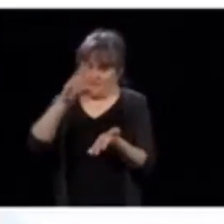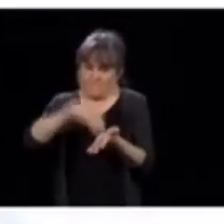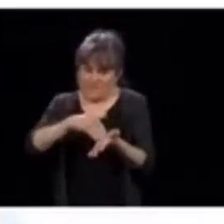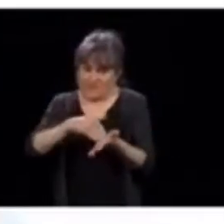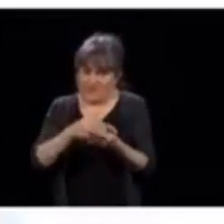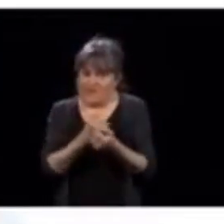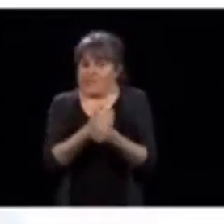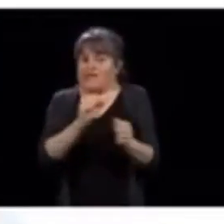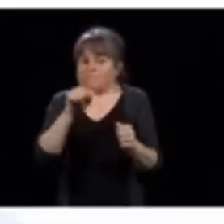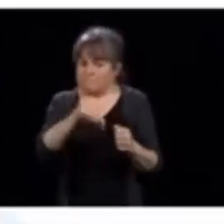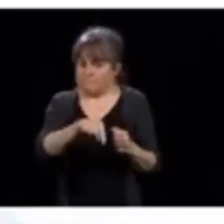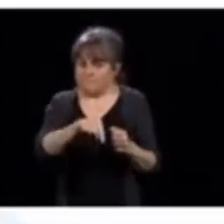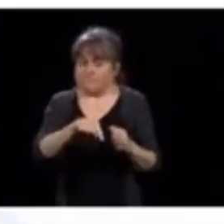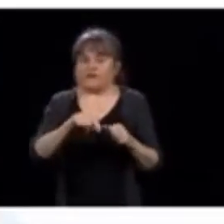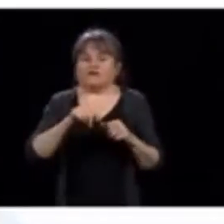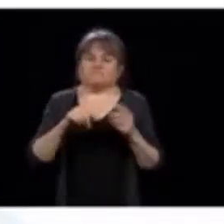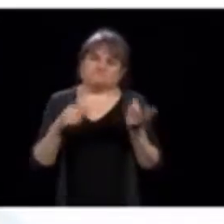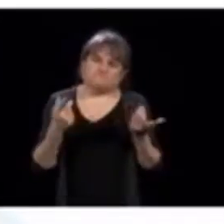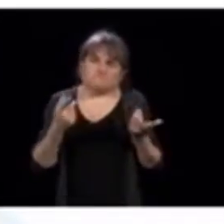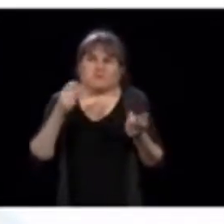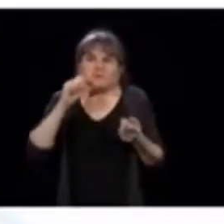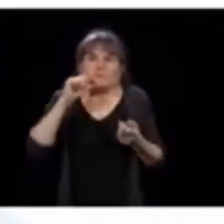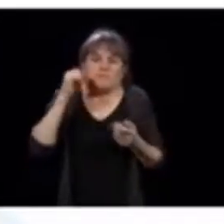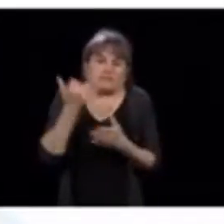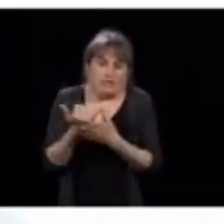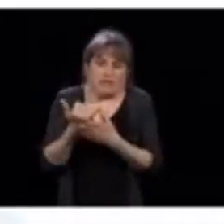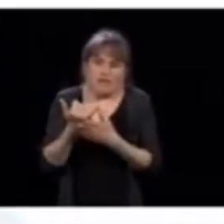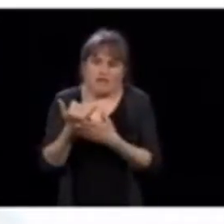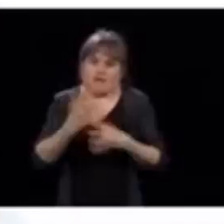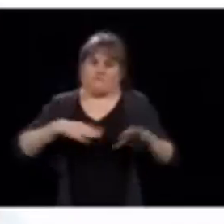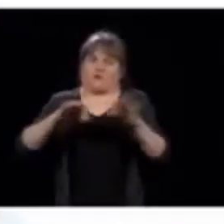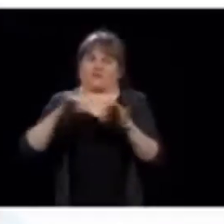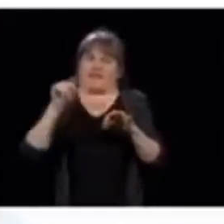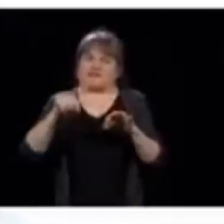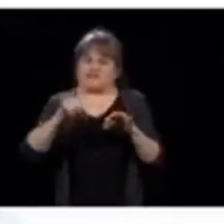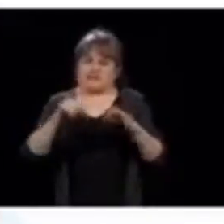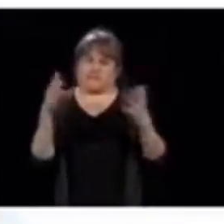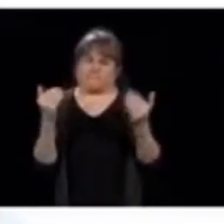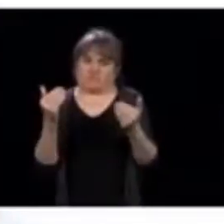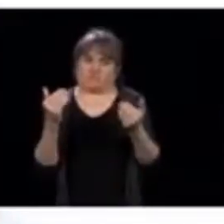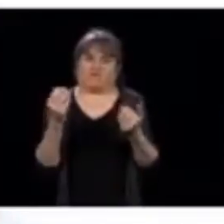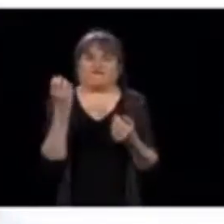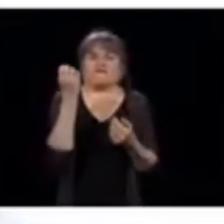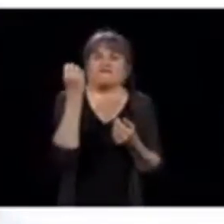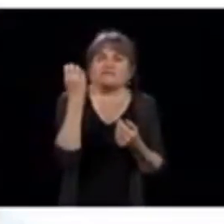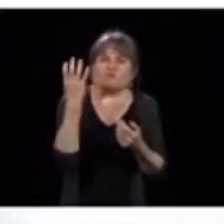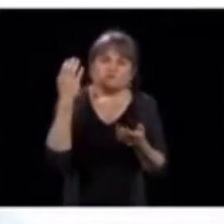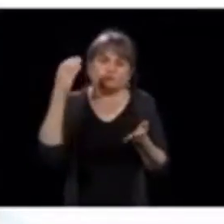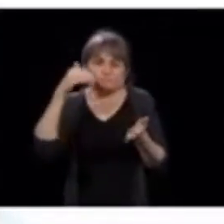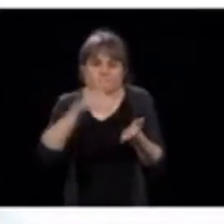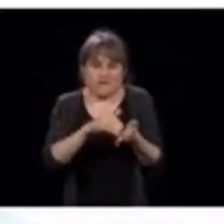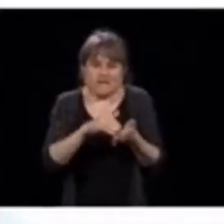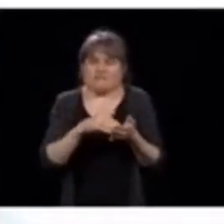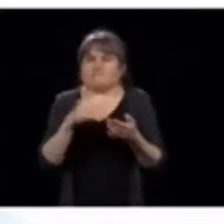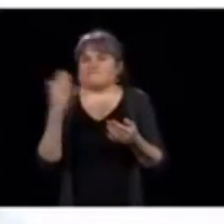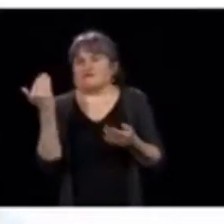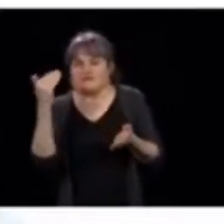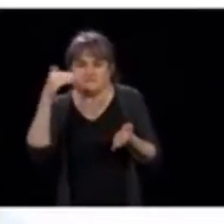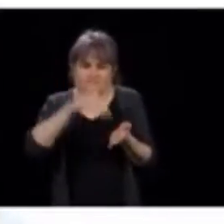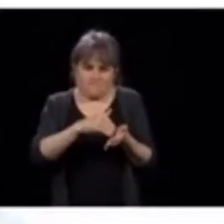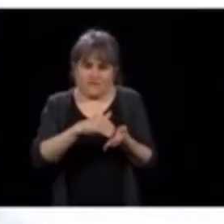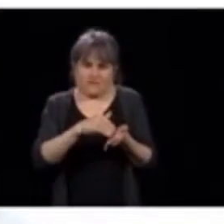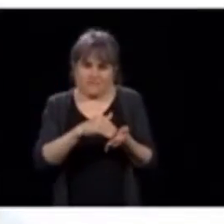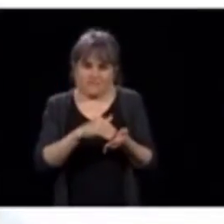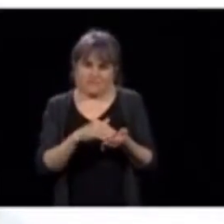matin, on décide de remonter à 13 000 ou 14 000 ou 15 000 lits, on va être avec moins d'activité qu'habituellement,